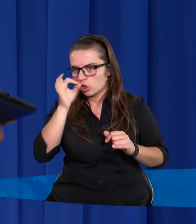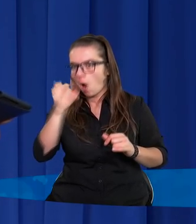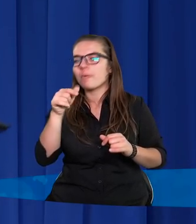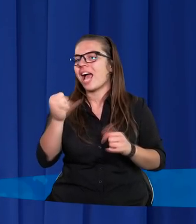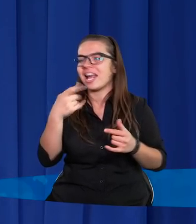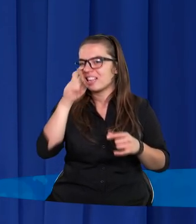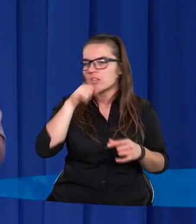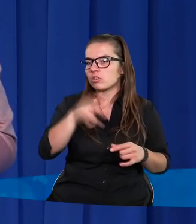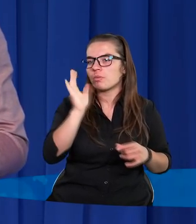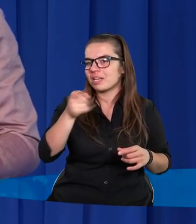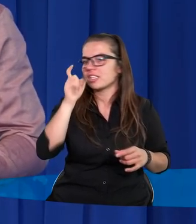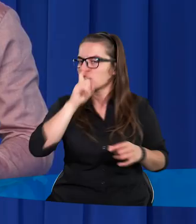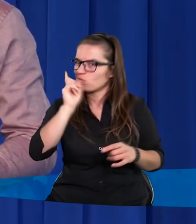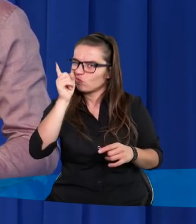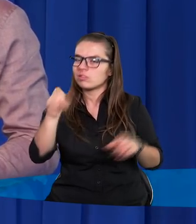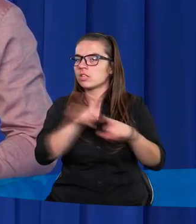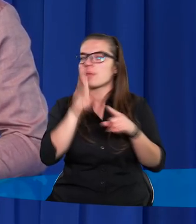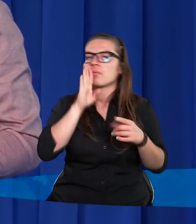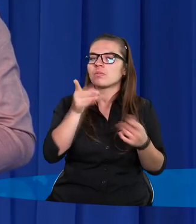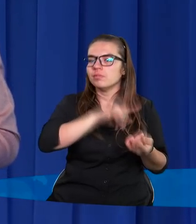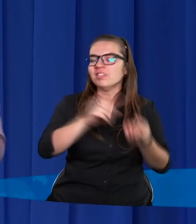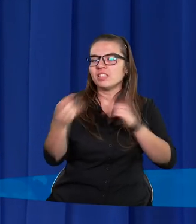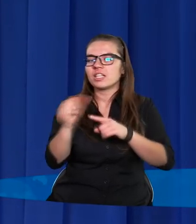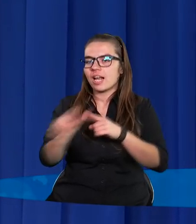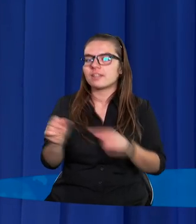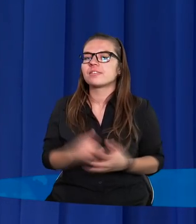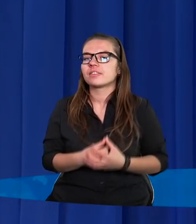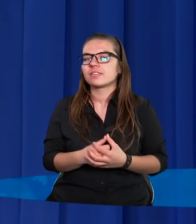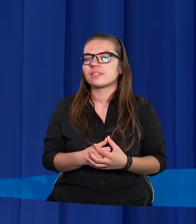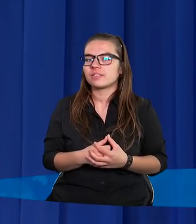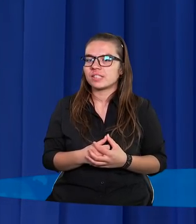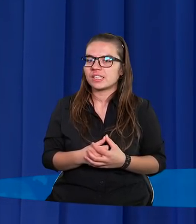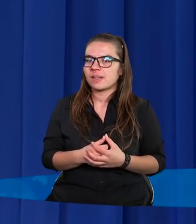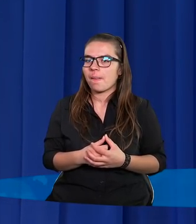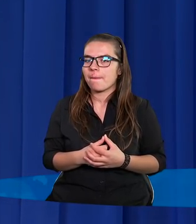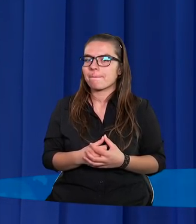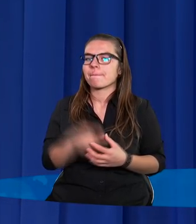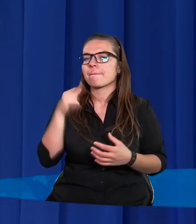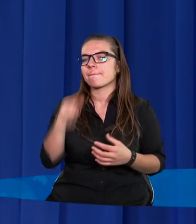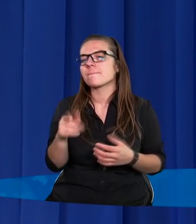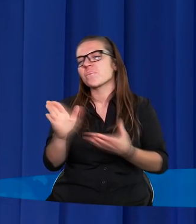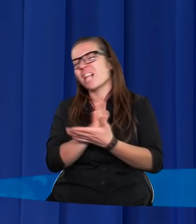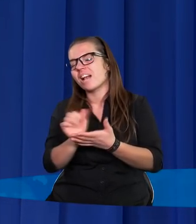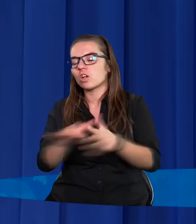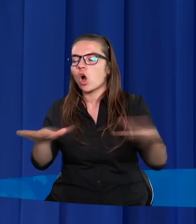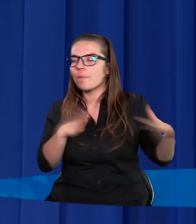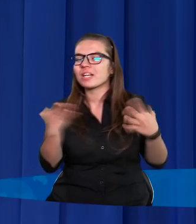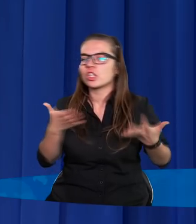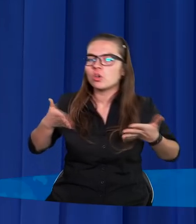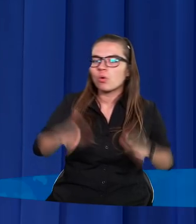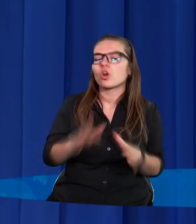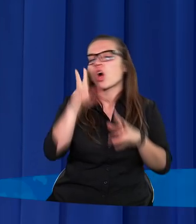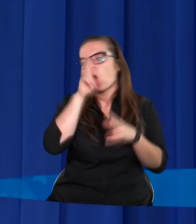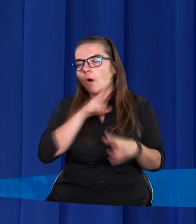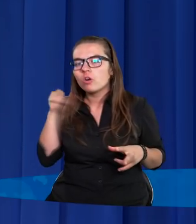niedobry, będzie rózga. I taka wiadomość zależna od miejsca, gdzie się urodziliśmy,